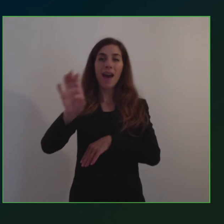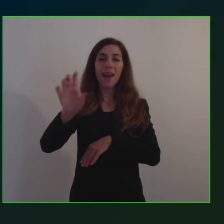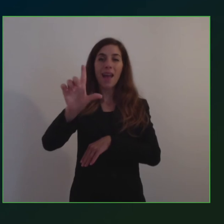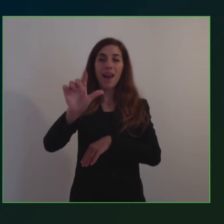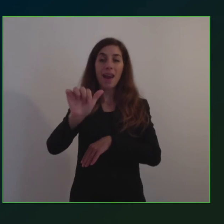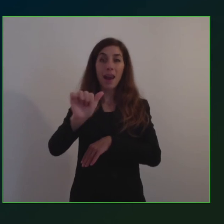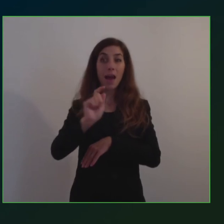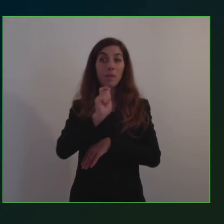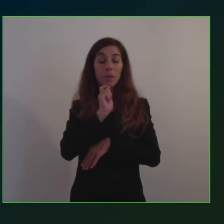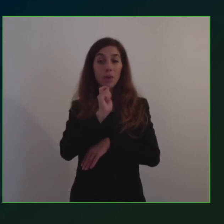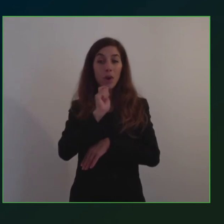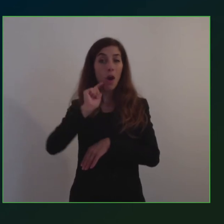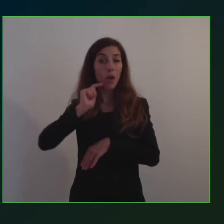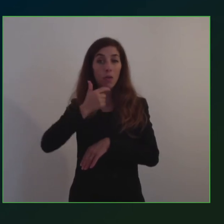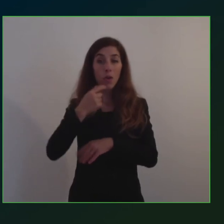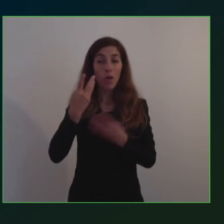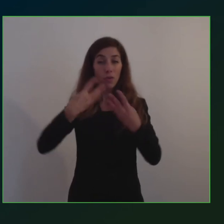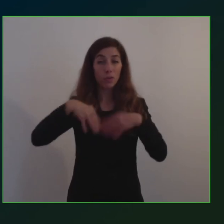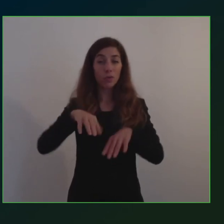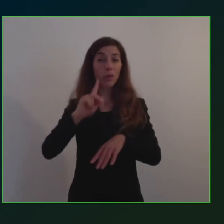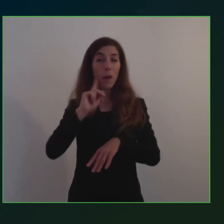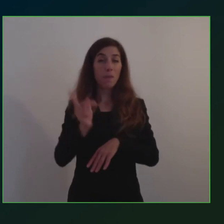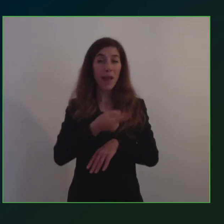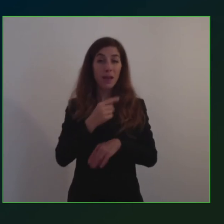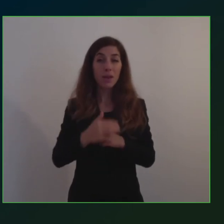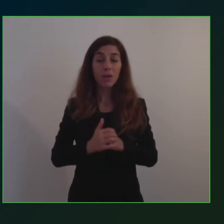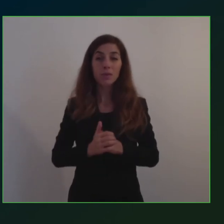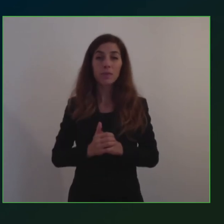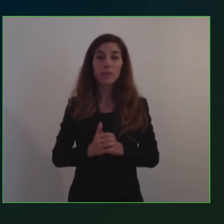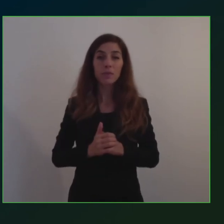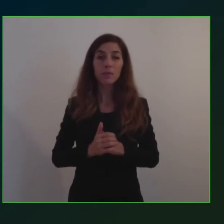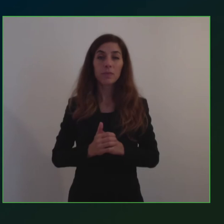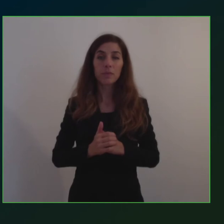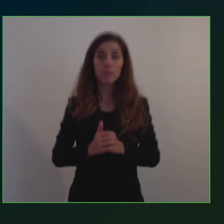dottoressa Lucarella avevo chiesto... Vedi, grazie, senti? Perfetto.